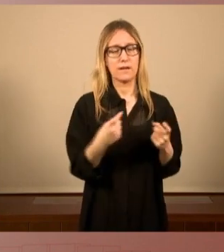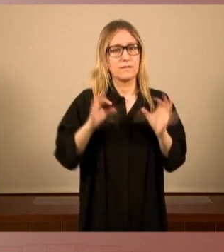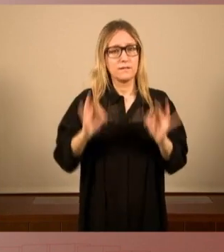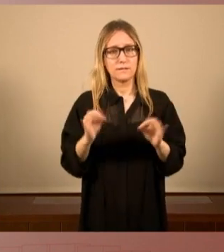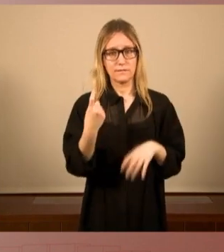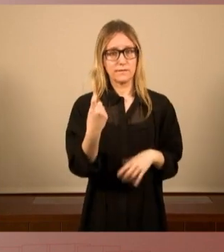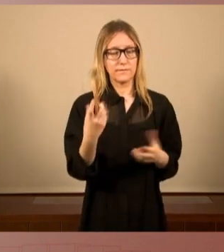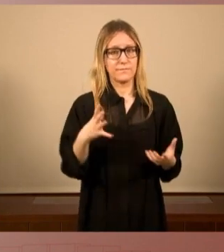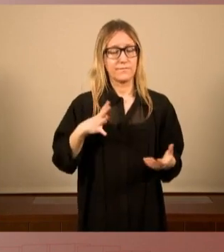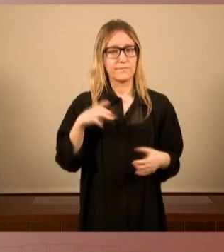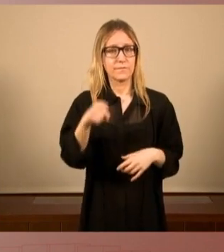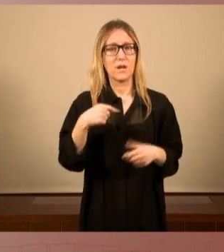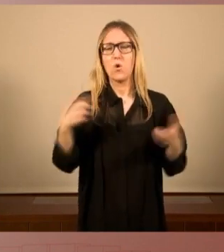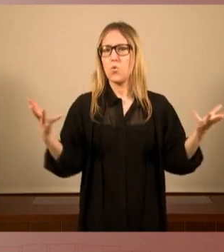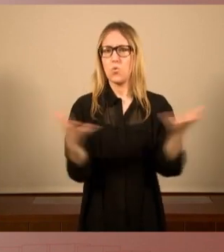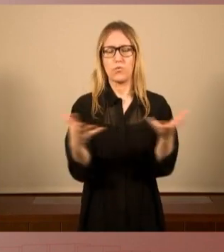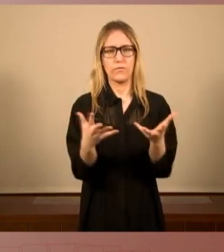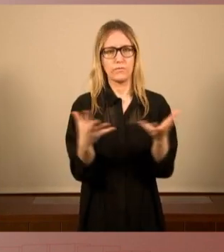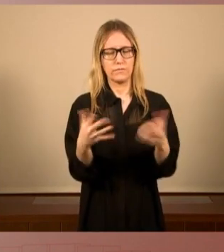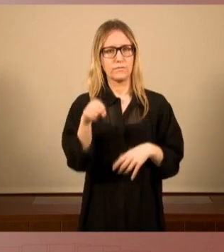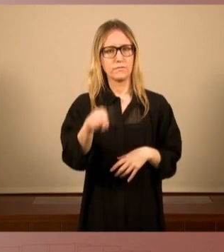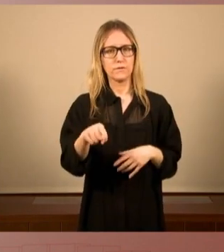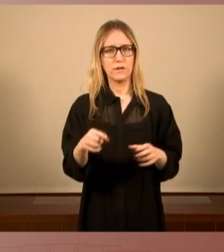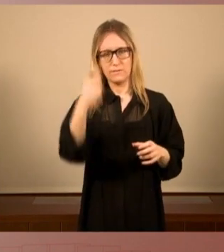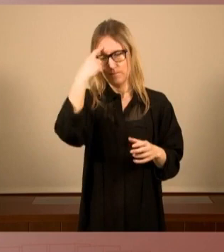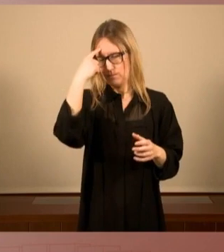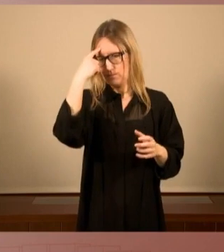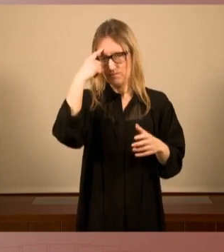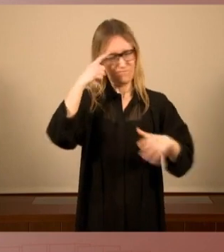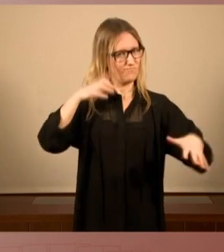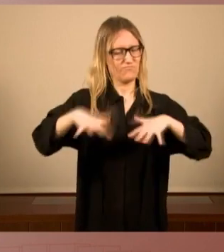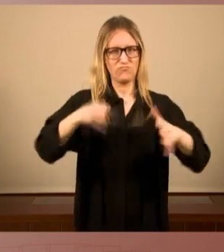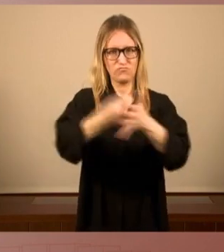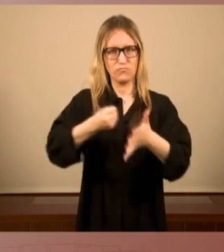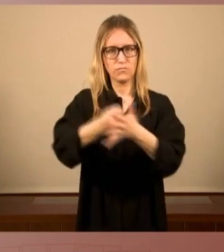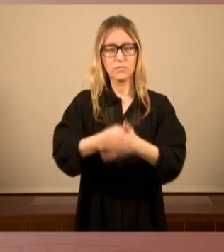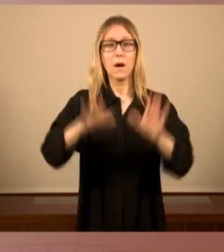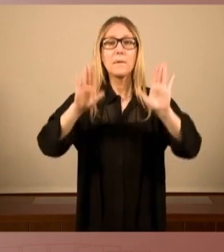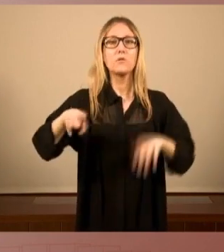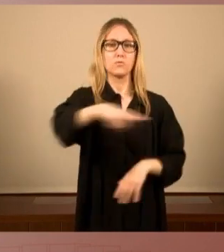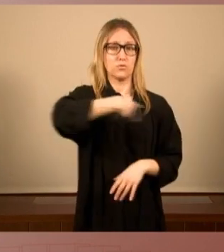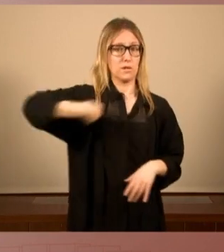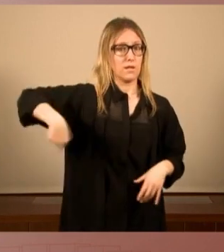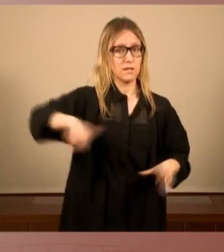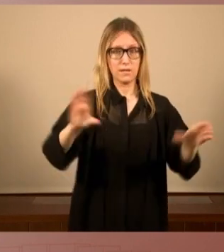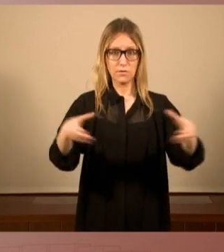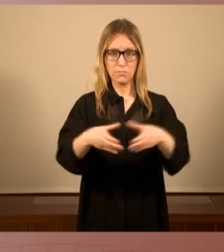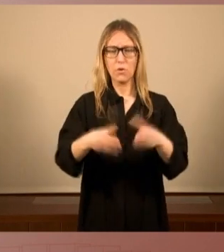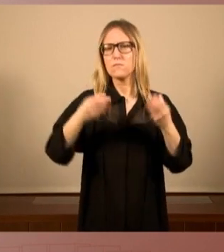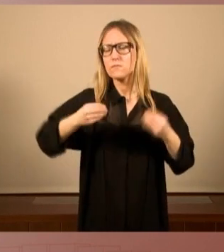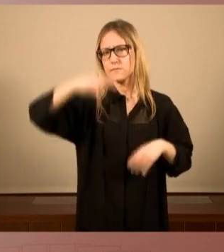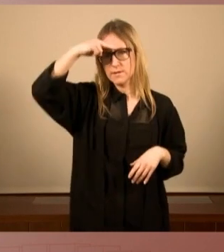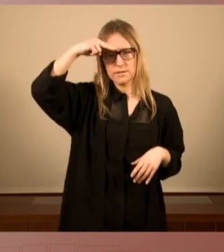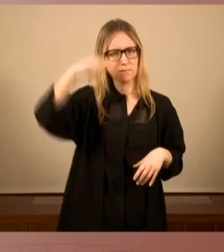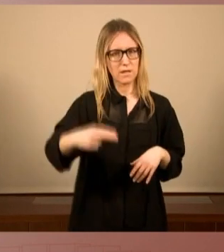amb urgència aquesta determinació però nosaltres amb molt de respecte i amb la